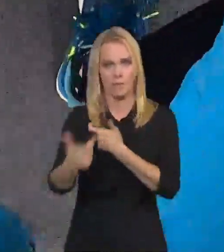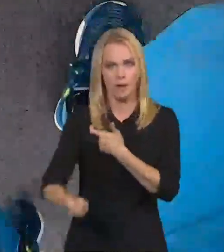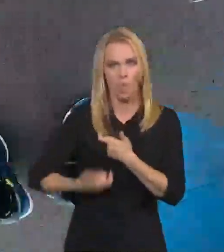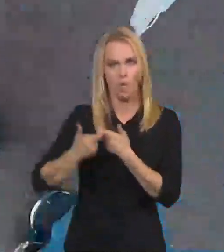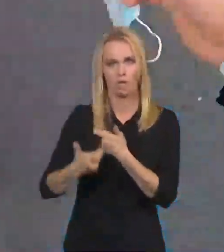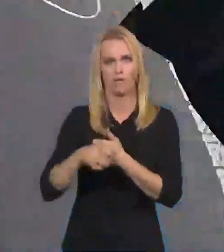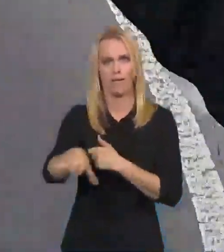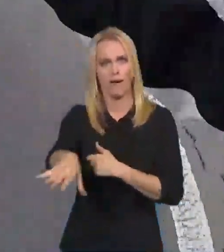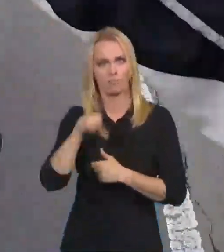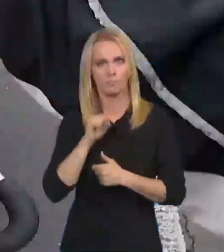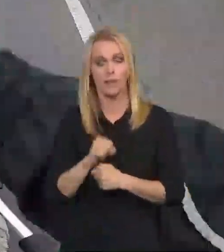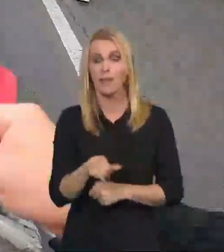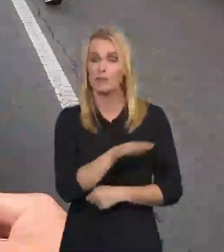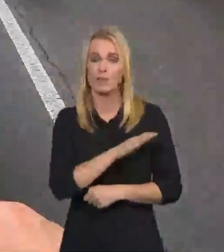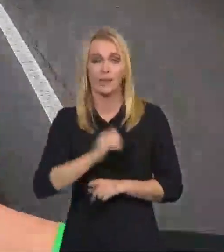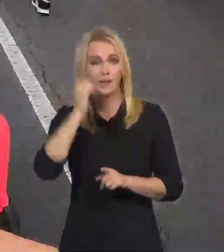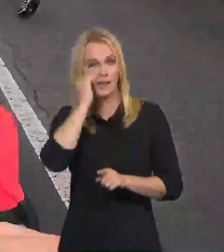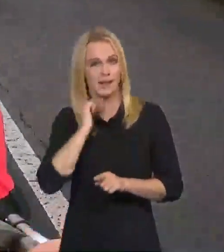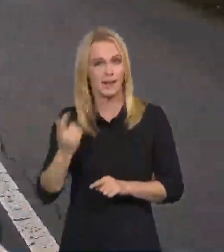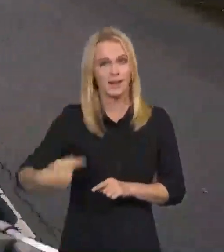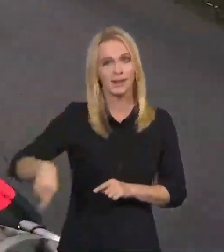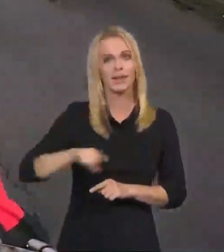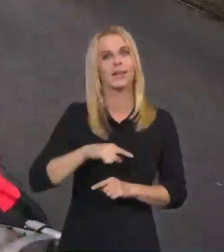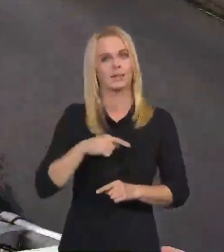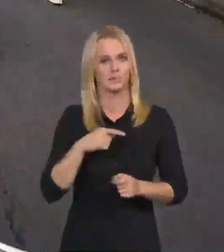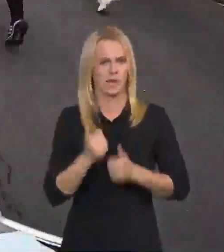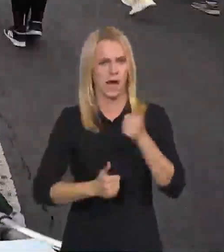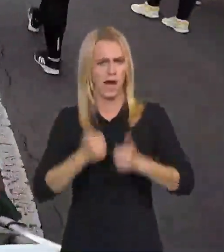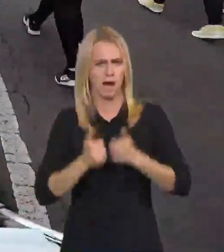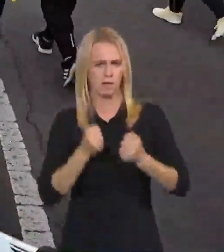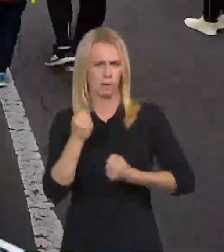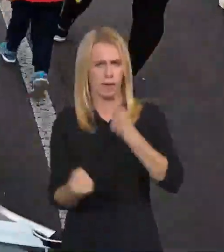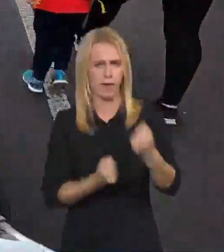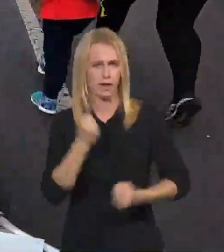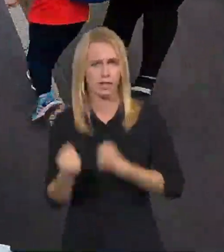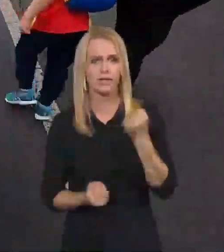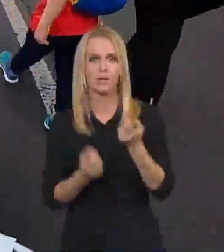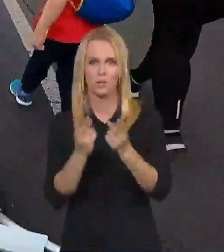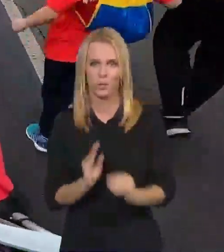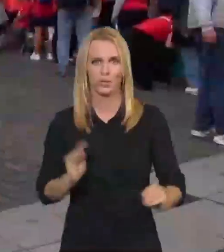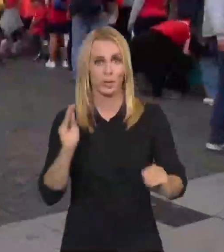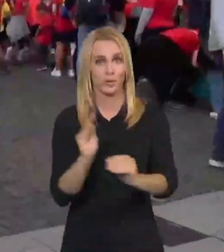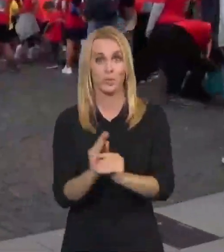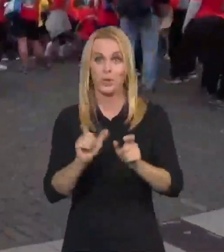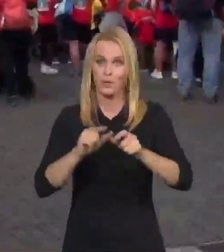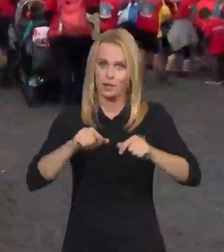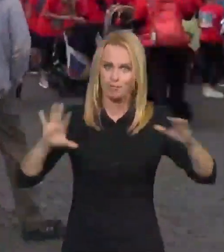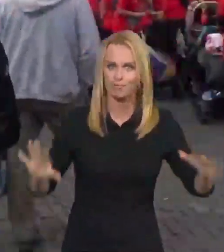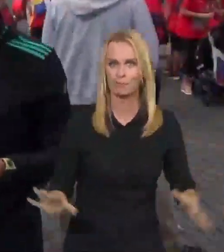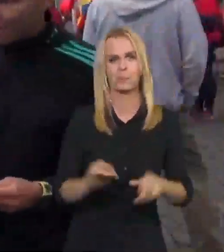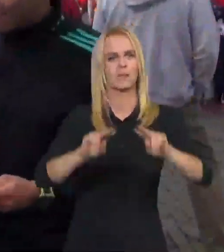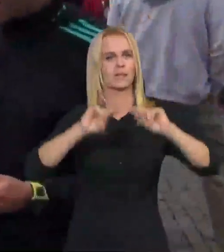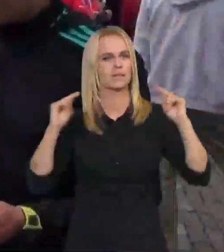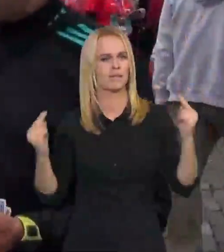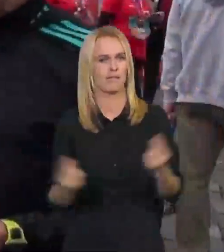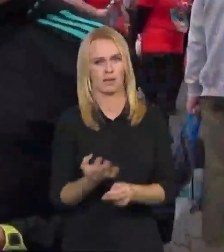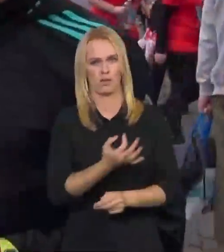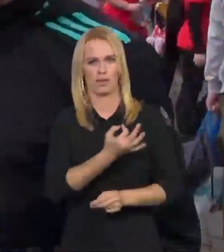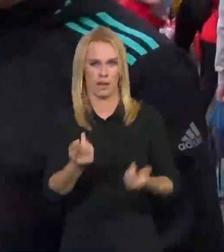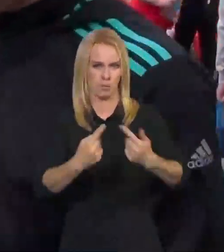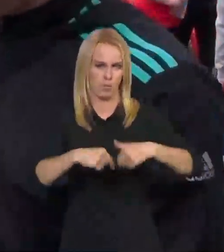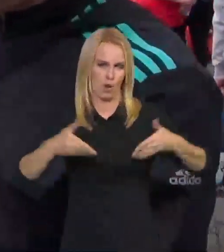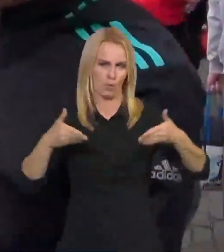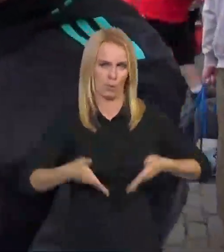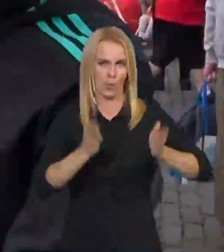Zapojit se mohli všichni účastníci běžeckého závodu, který se připojil k celosvětovému dní uklízení. Organizátoři